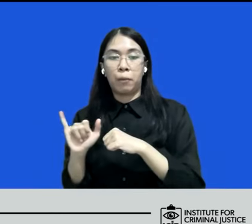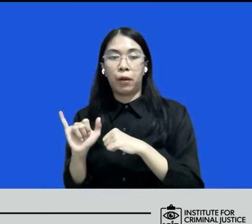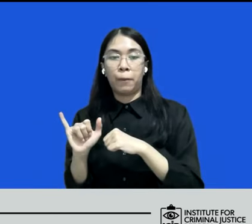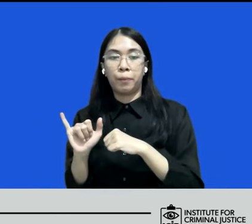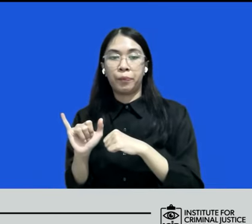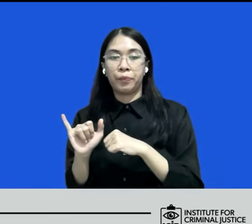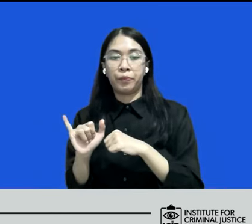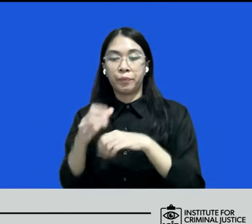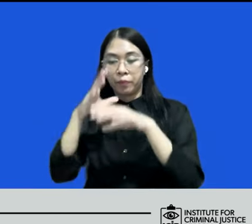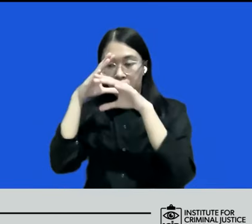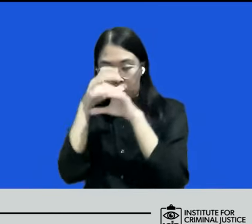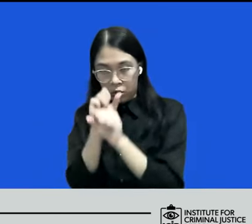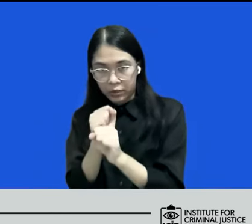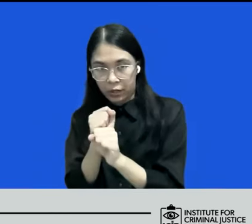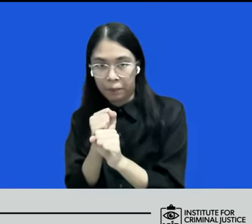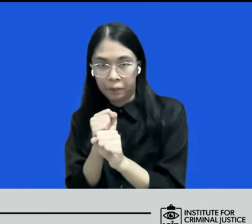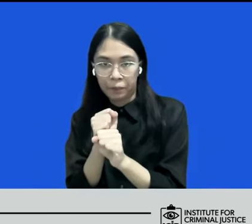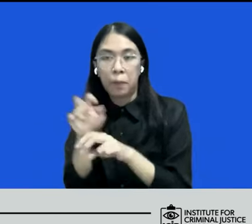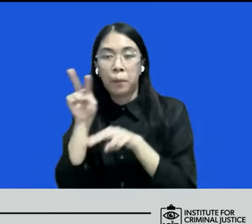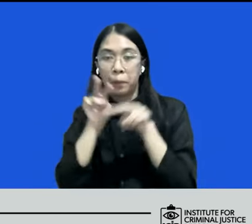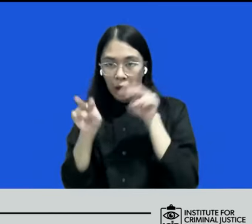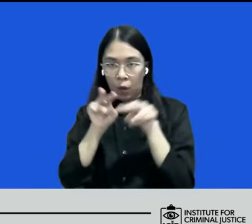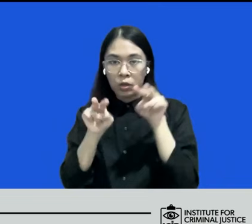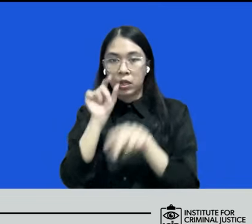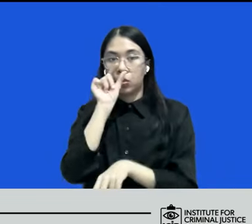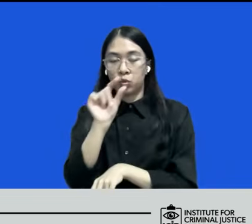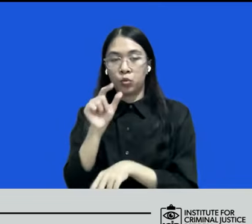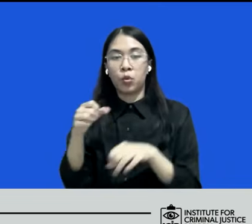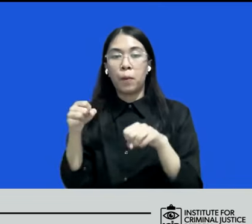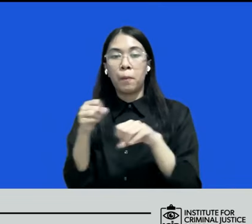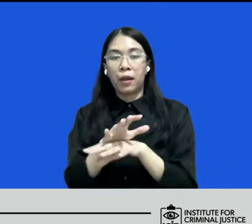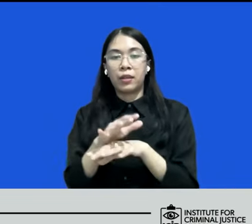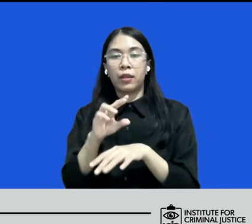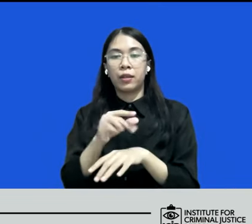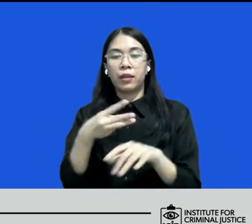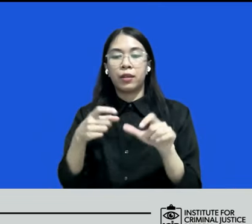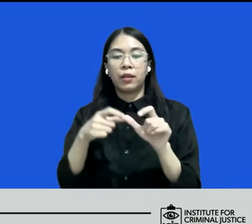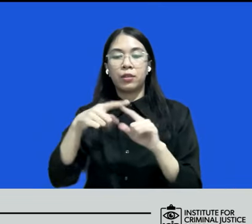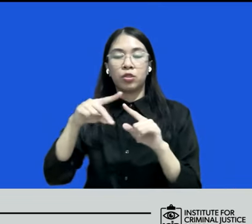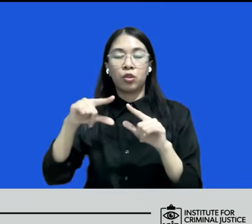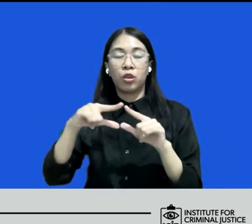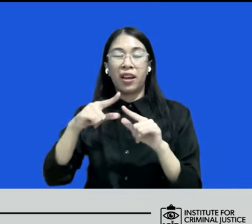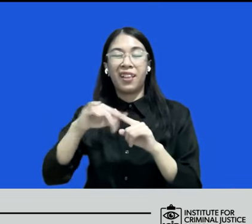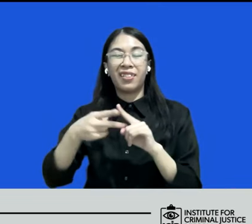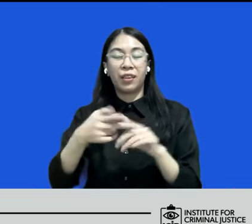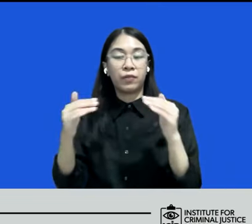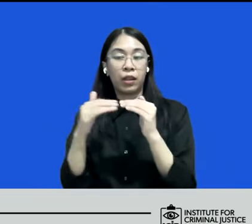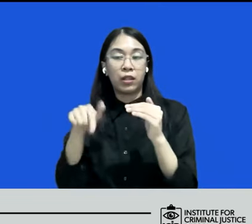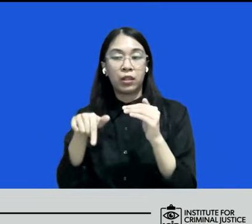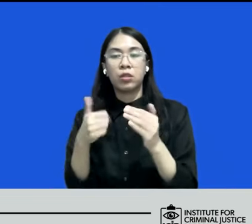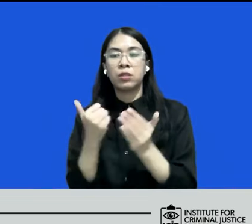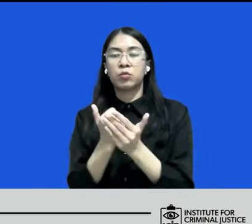konsep pengawasan terhadap praktik restoratif justice ini akan sangat